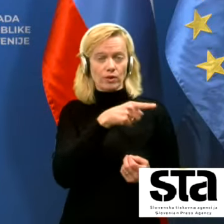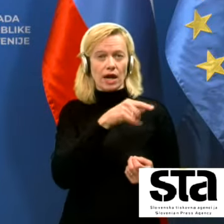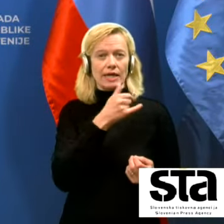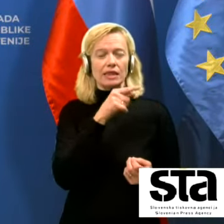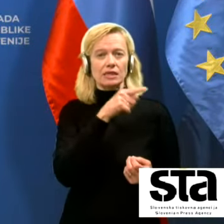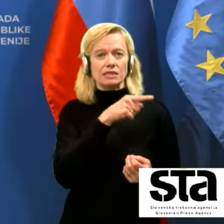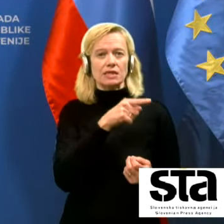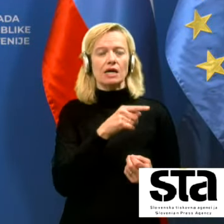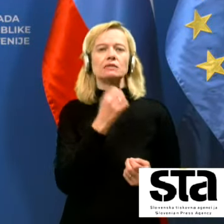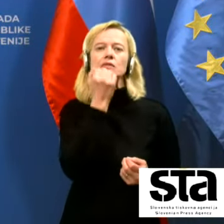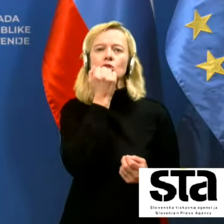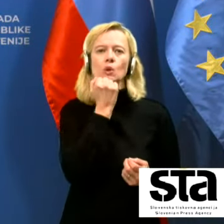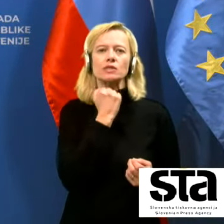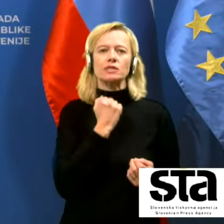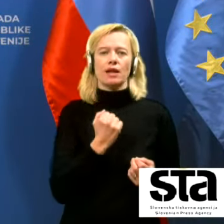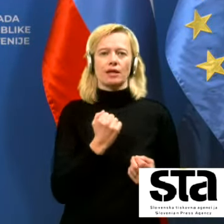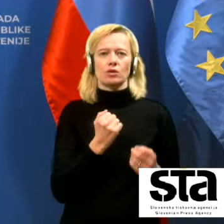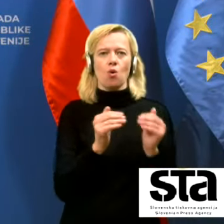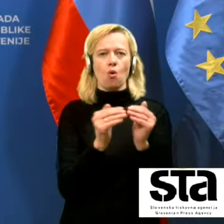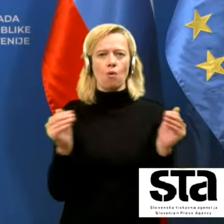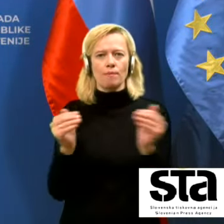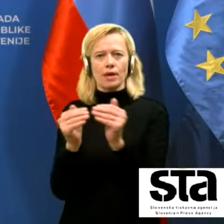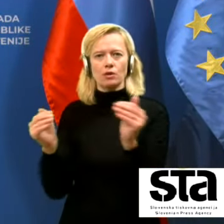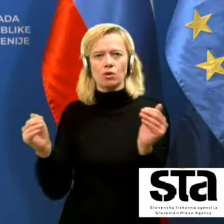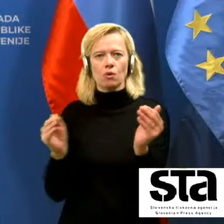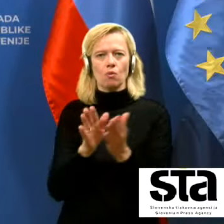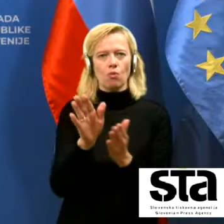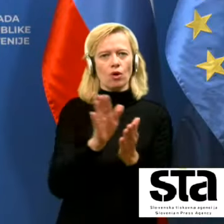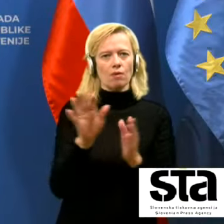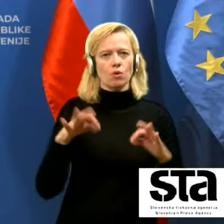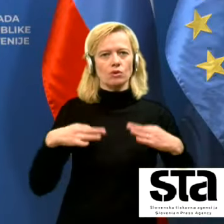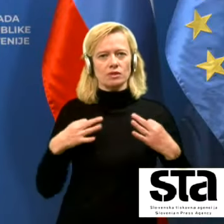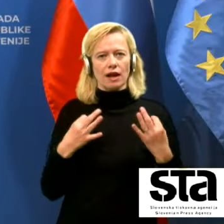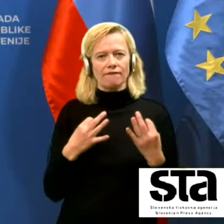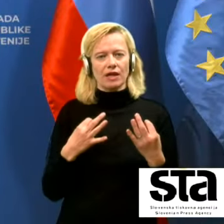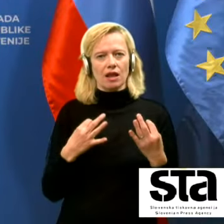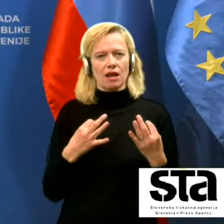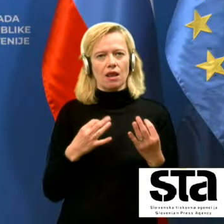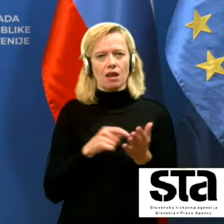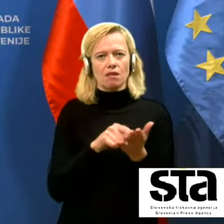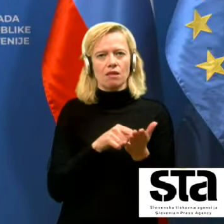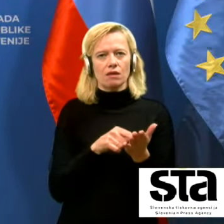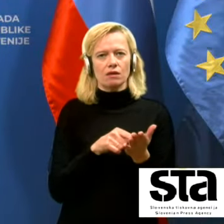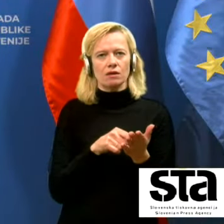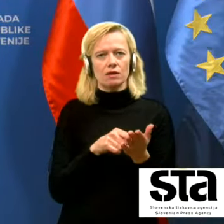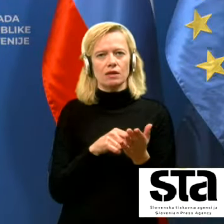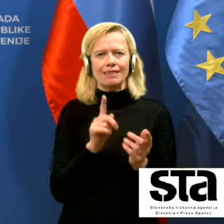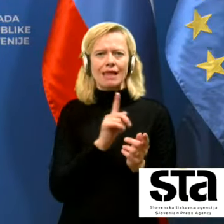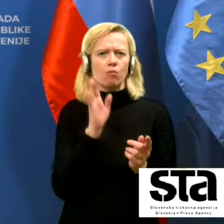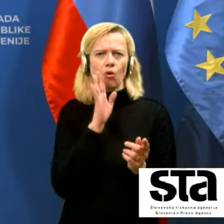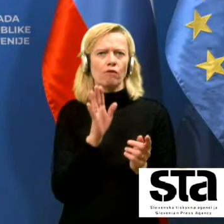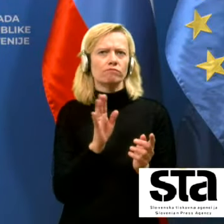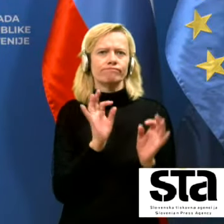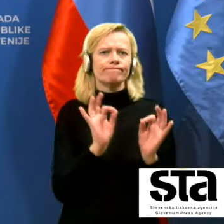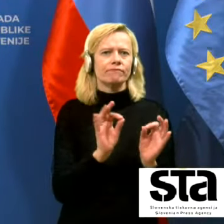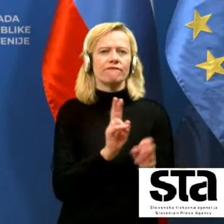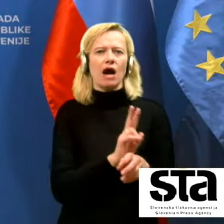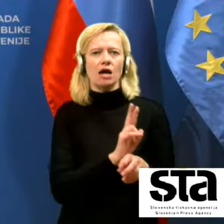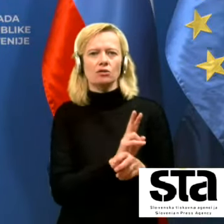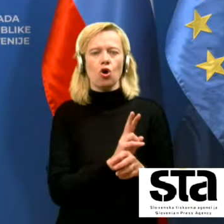dosledno sveda omejuje uporabo zdravil ki ne bi bila dovolj varna in sveda učinkovita